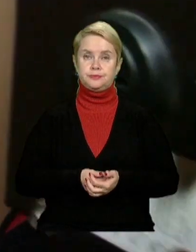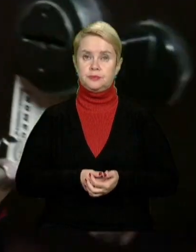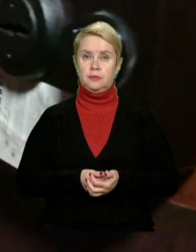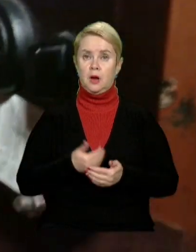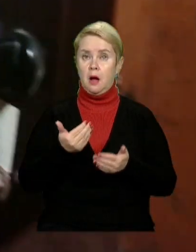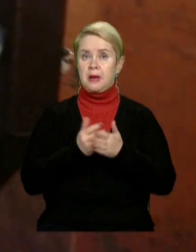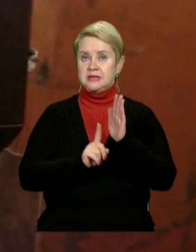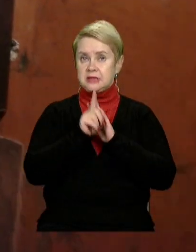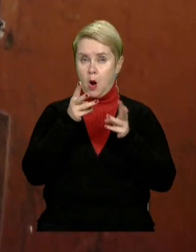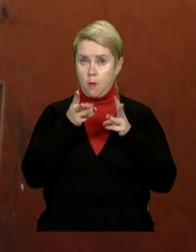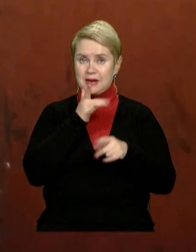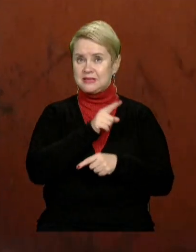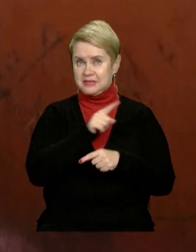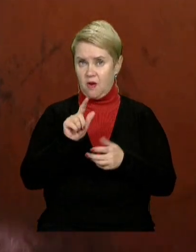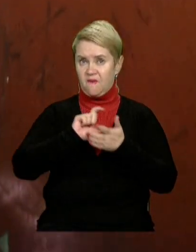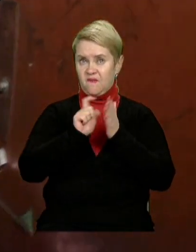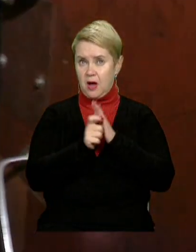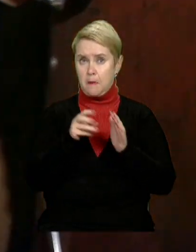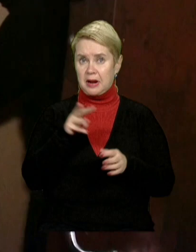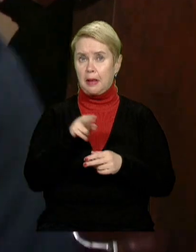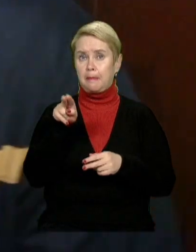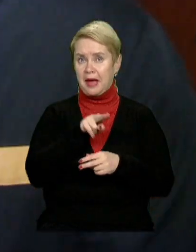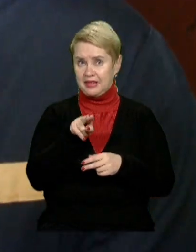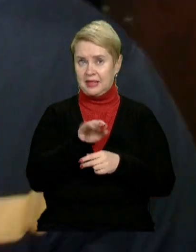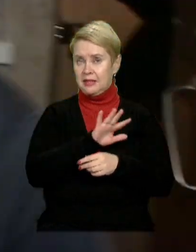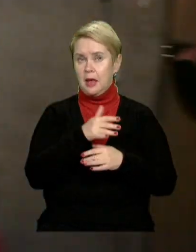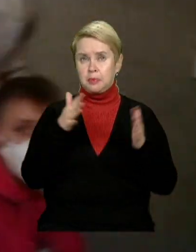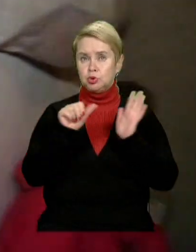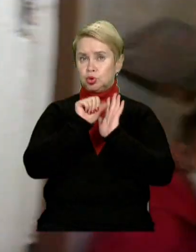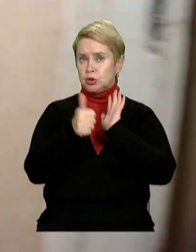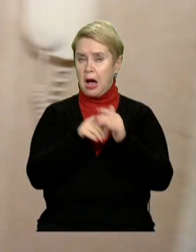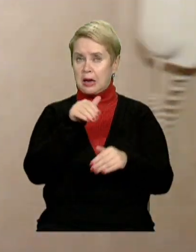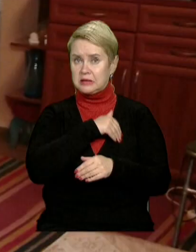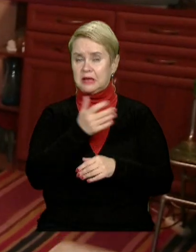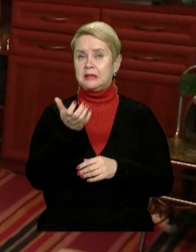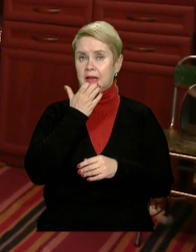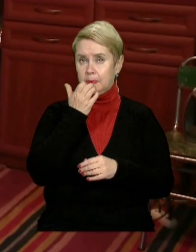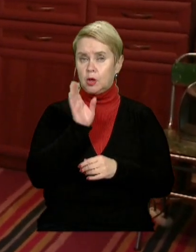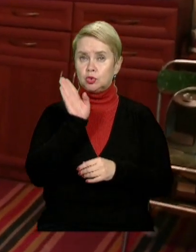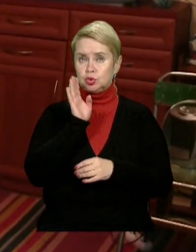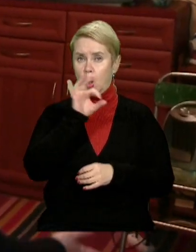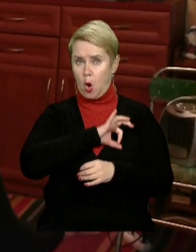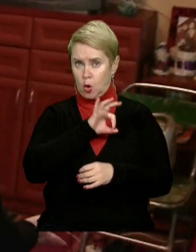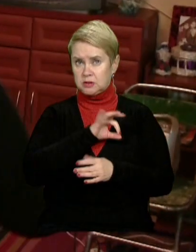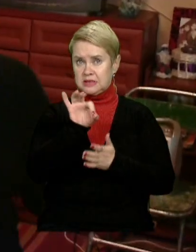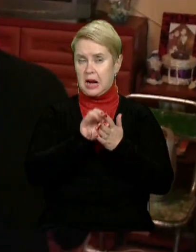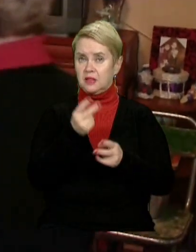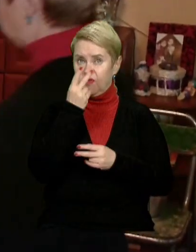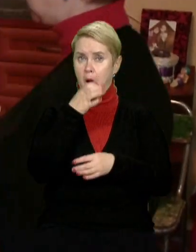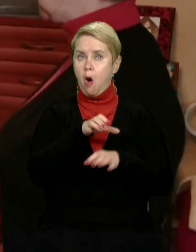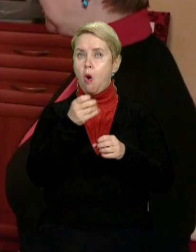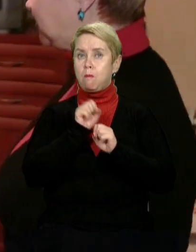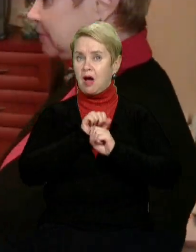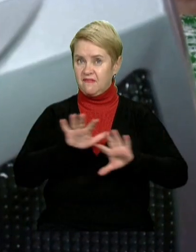Перед стартом опалювального сезону в квартирі Мілітіни Петрівни не більше 16 градусів тепла. Жінка користується одразу кількома